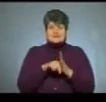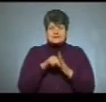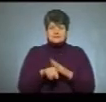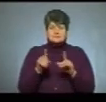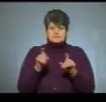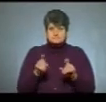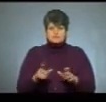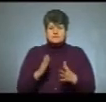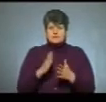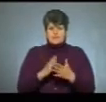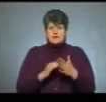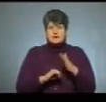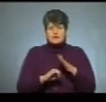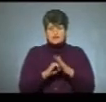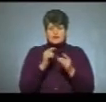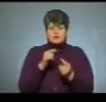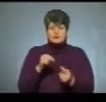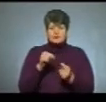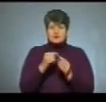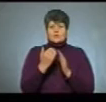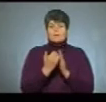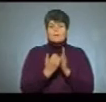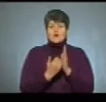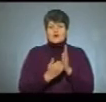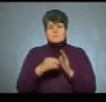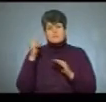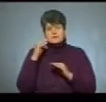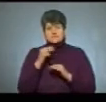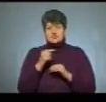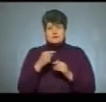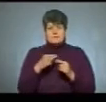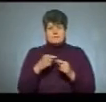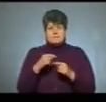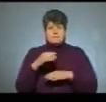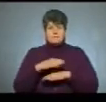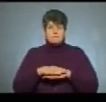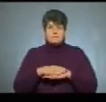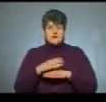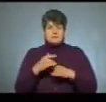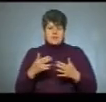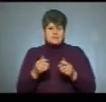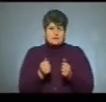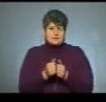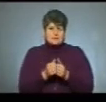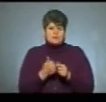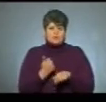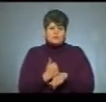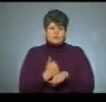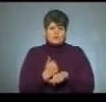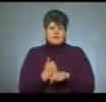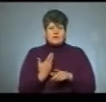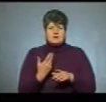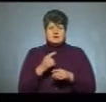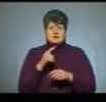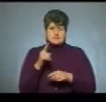формується на основі відповідних програм вивчення того чи іншого предмету і наближено до основної сесії. Так як